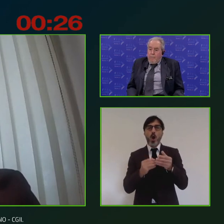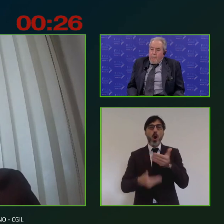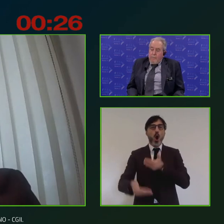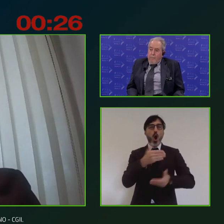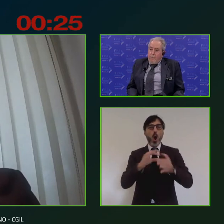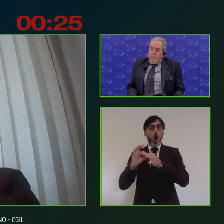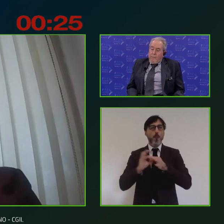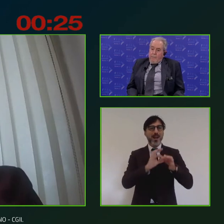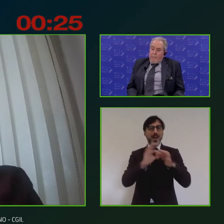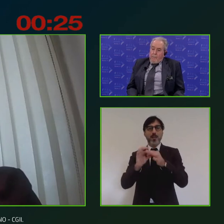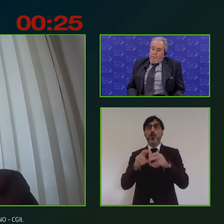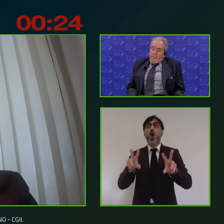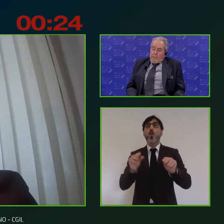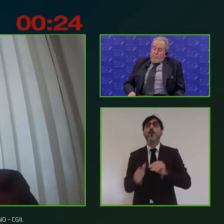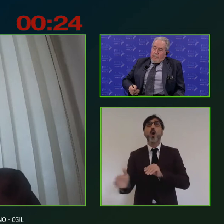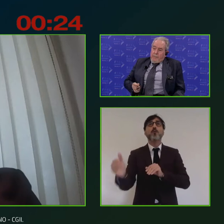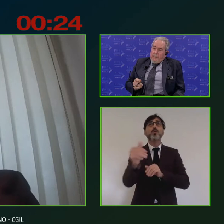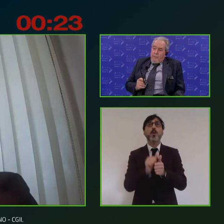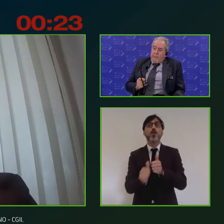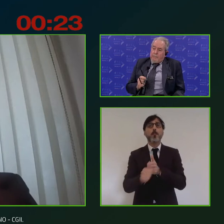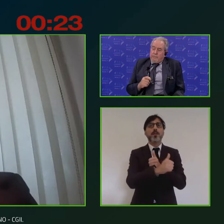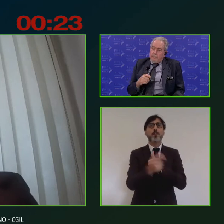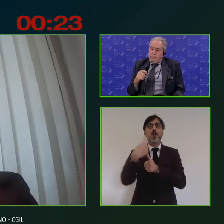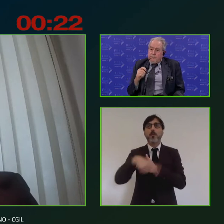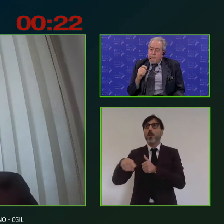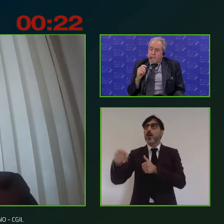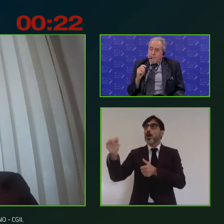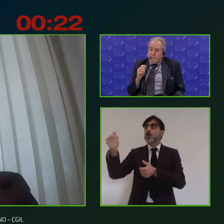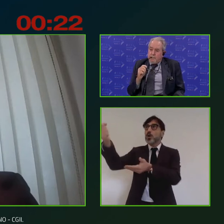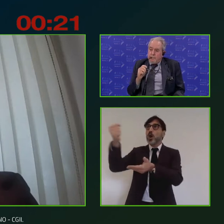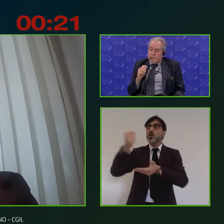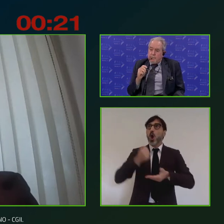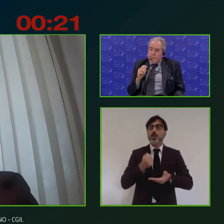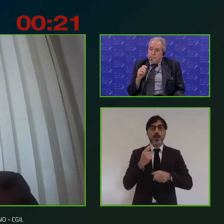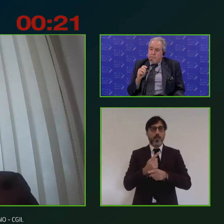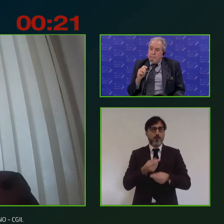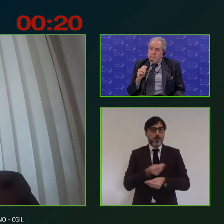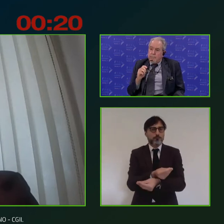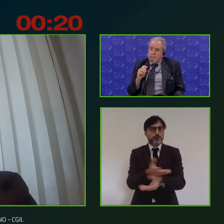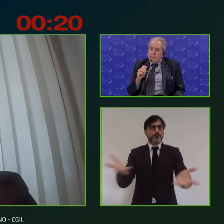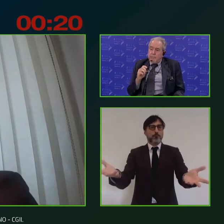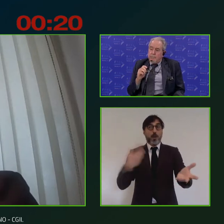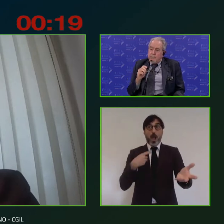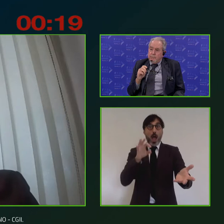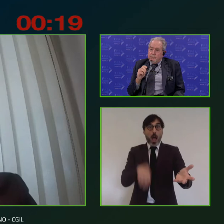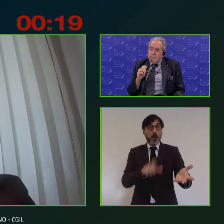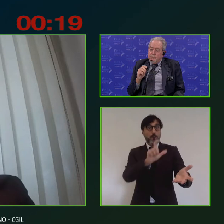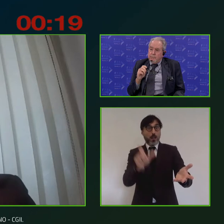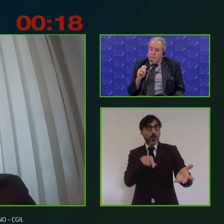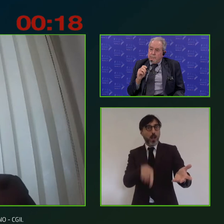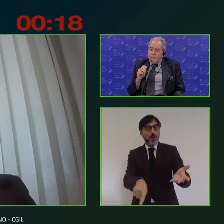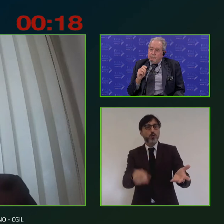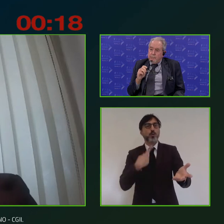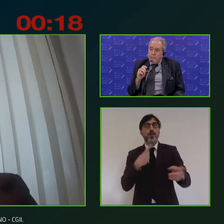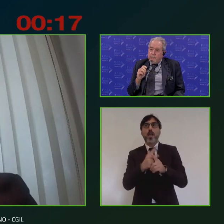del partenariato per riuscire ad investire l'ingente mole di risorse che arriveranno soprattutto al sud per sanare quelle